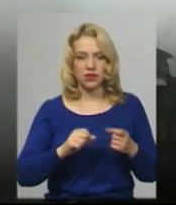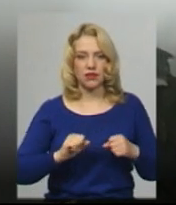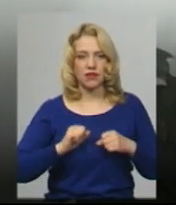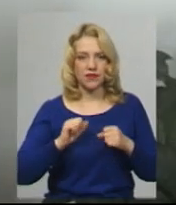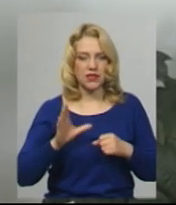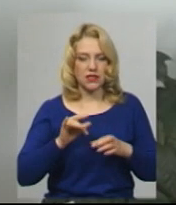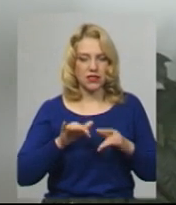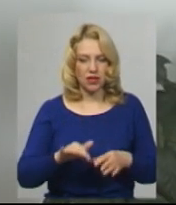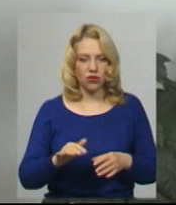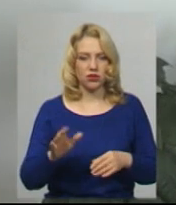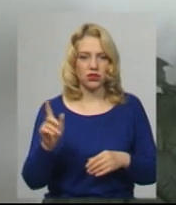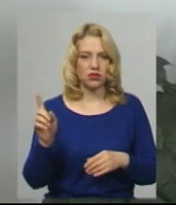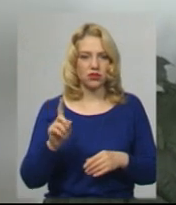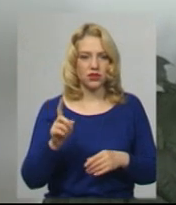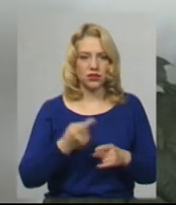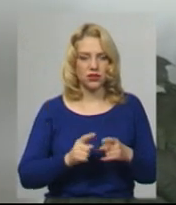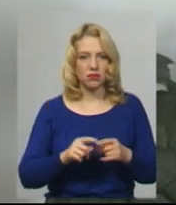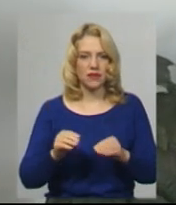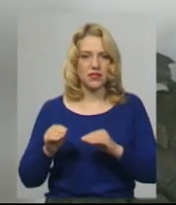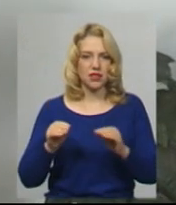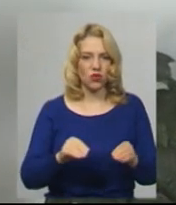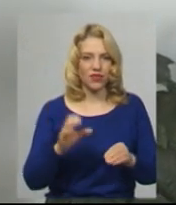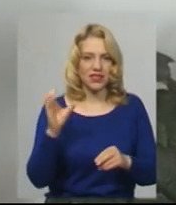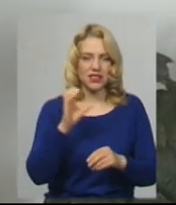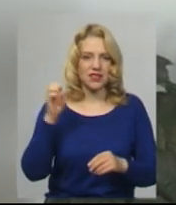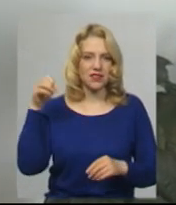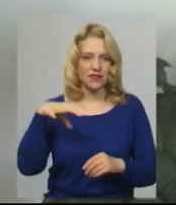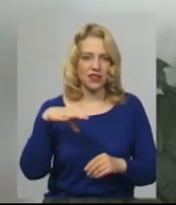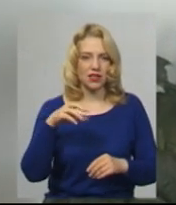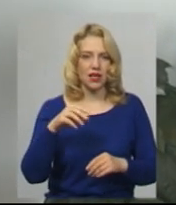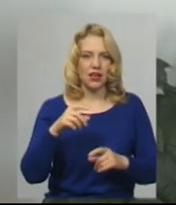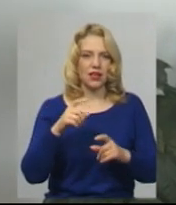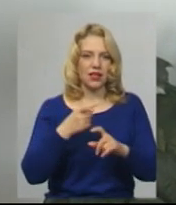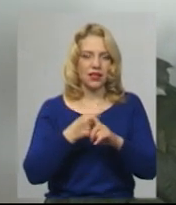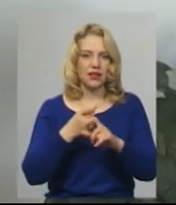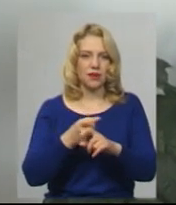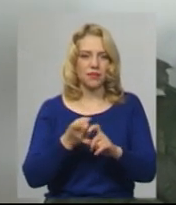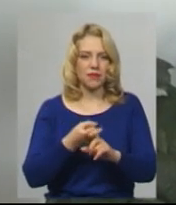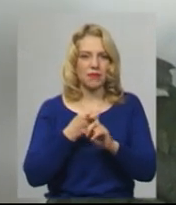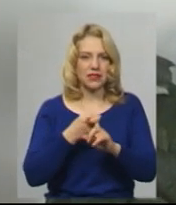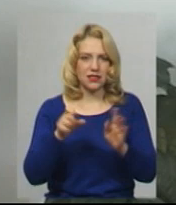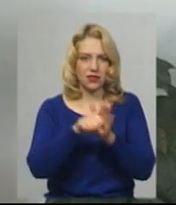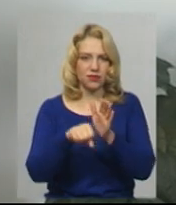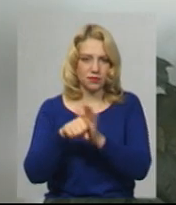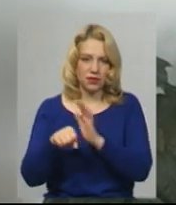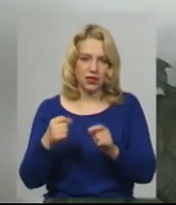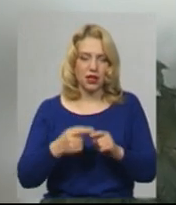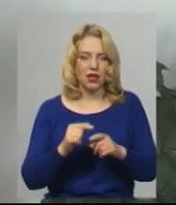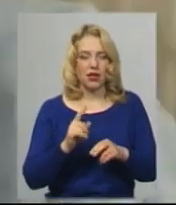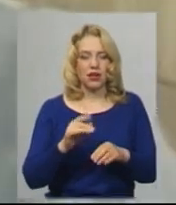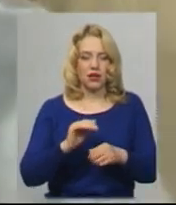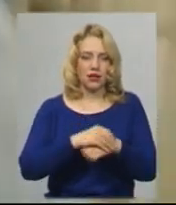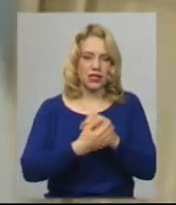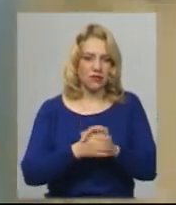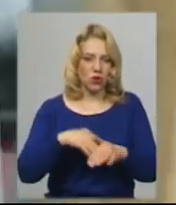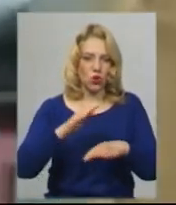заходів. Це ми встановили бактерицидній ламп при вході в охороняєму територію, проводимо обробку дезінфекцією рук.